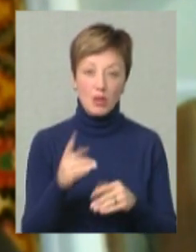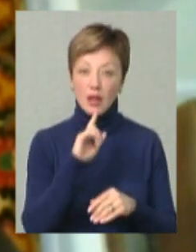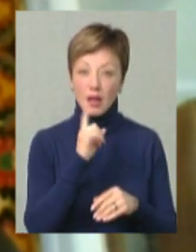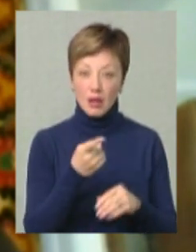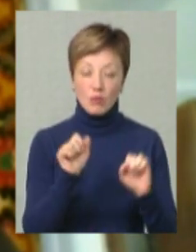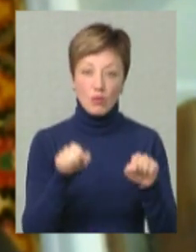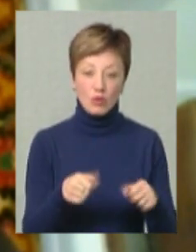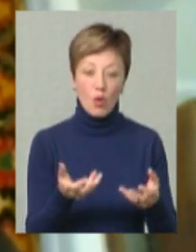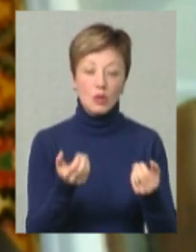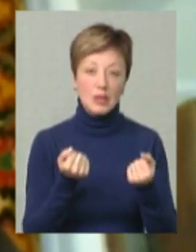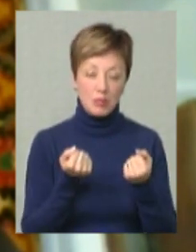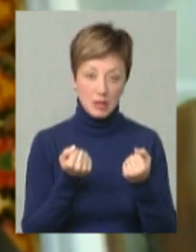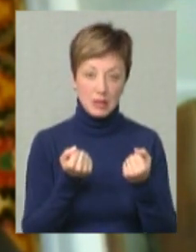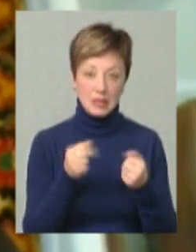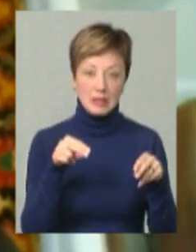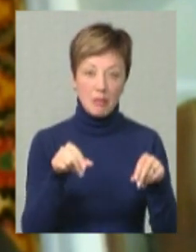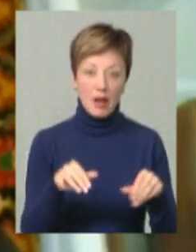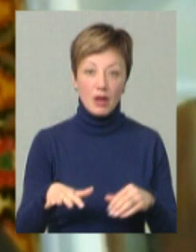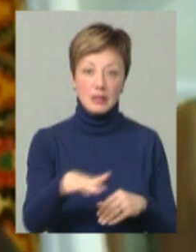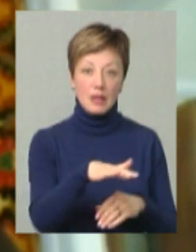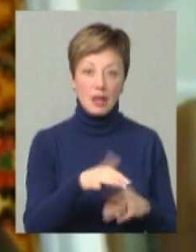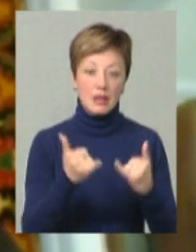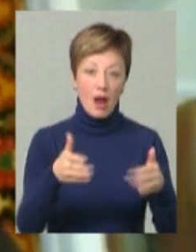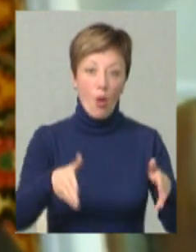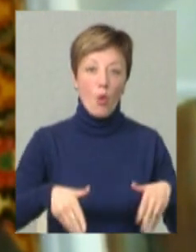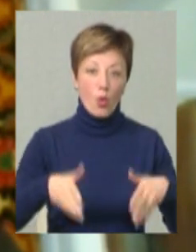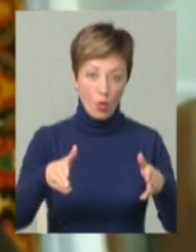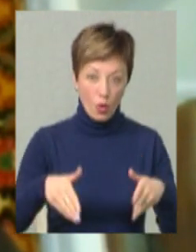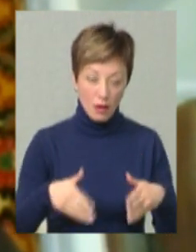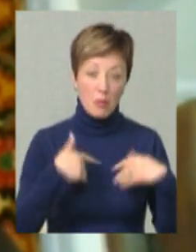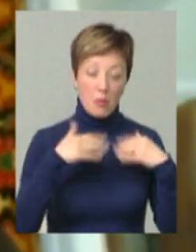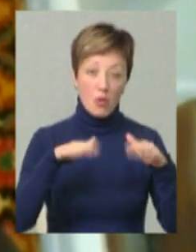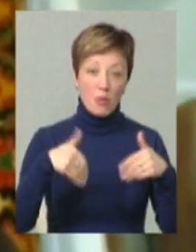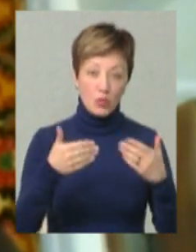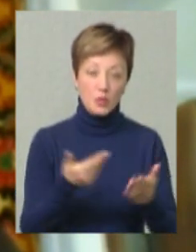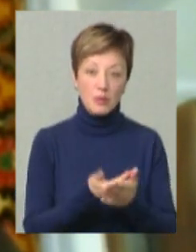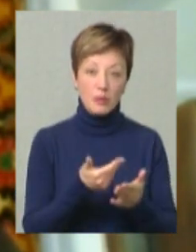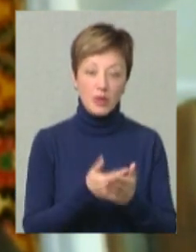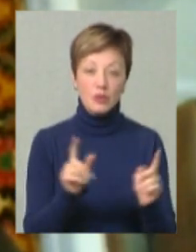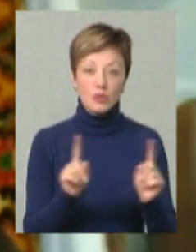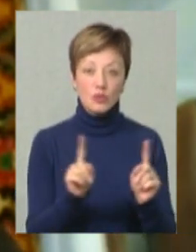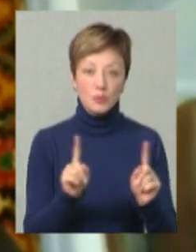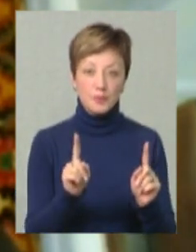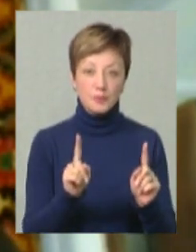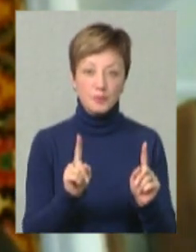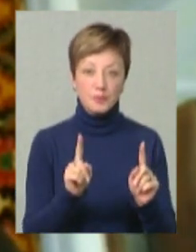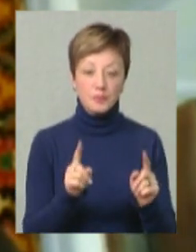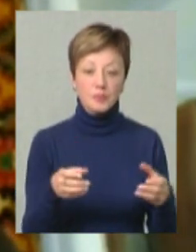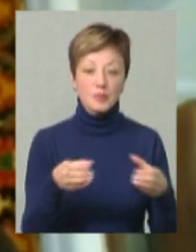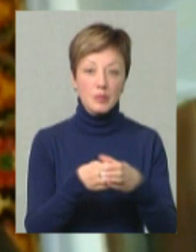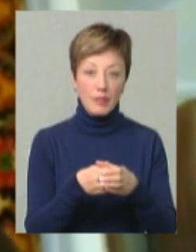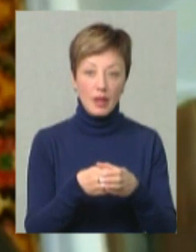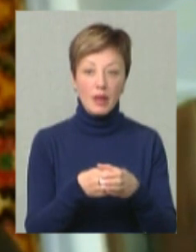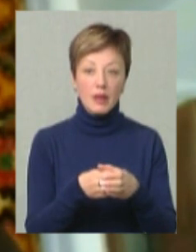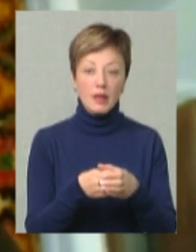один рік вони можуть отримати земельну ділянку для городів. І тому ми пропонуємо, наприклад, щоб громади